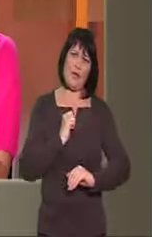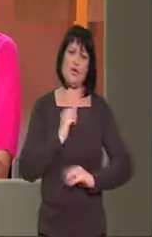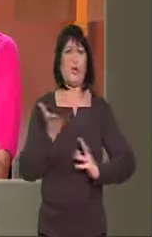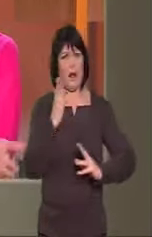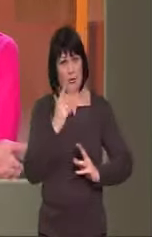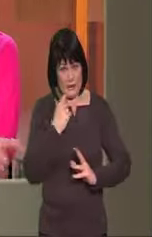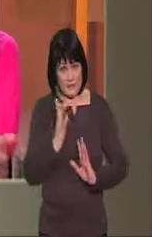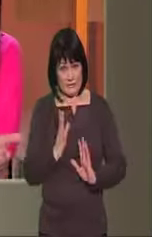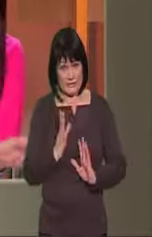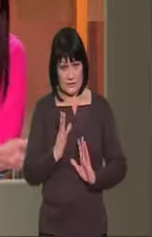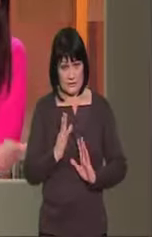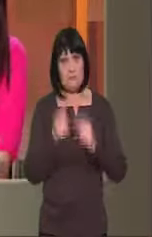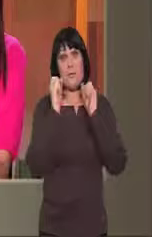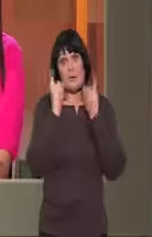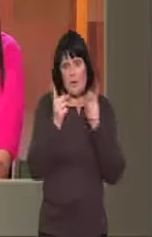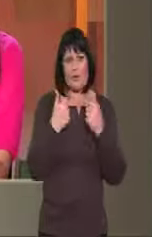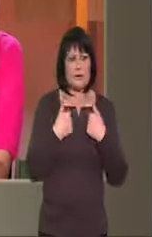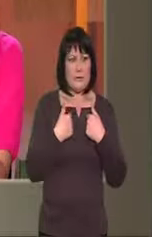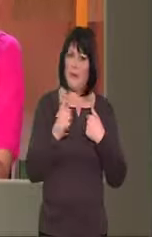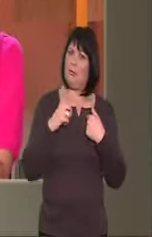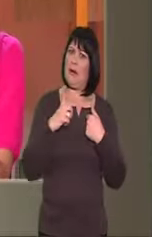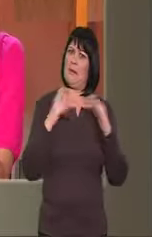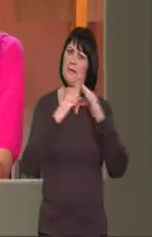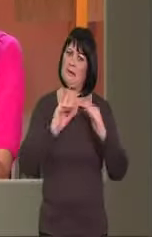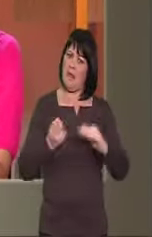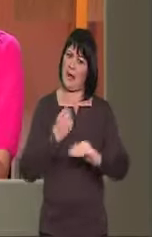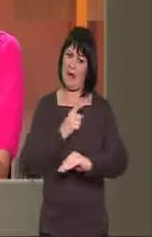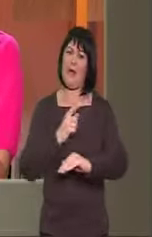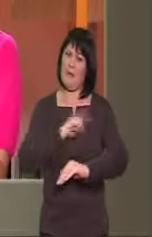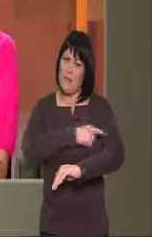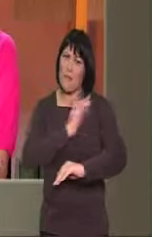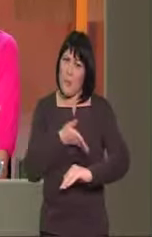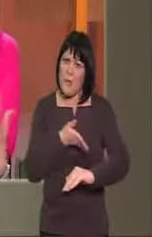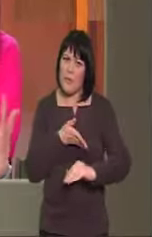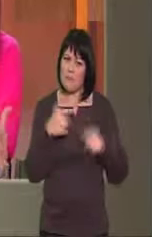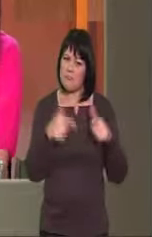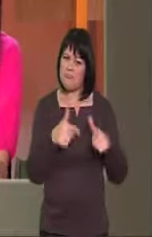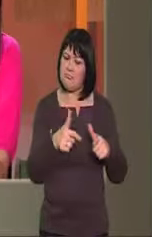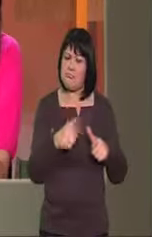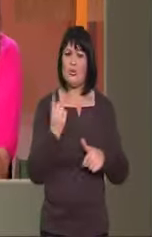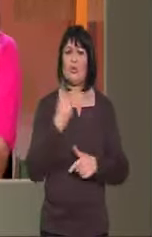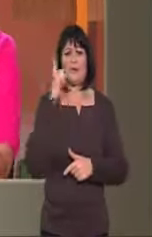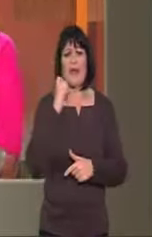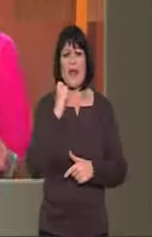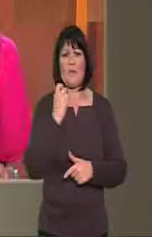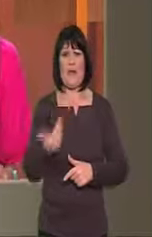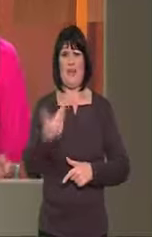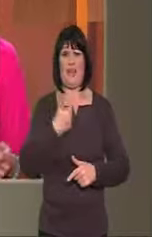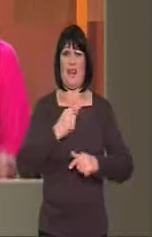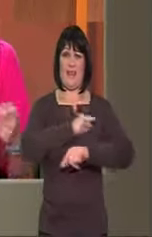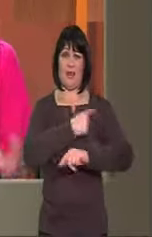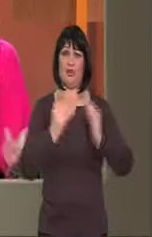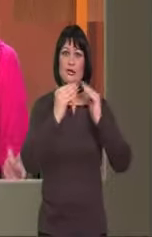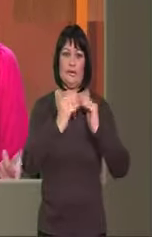και κάνει εντύπωση και σε εμάς, αλλά και στον κόσμο προφανώς, γιατί συνήθως ξέρουμε ότι όταν ο γιατρός έρθει στο σπίτι,